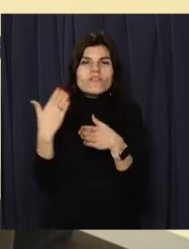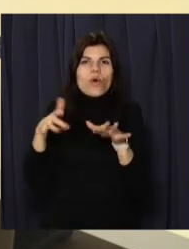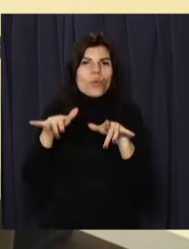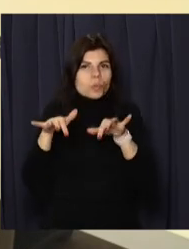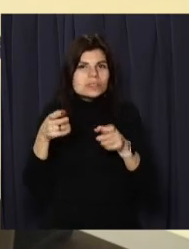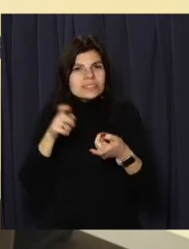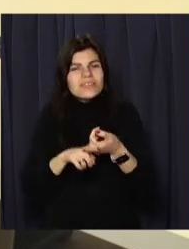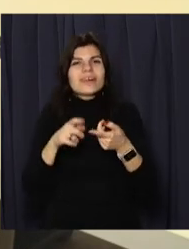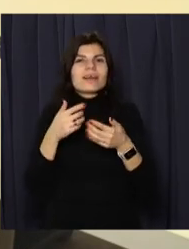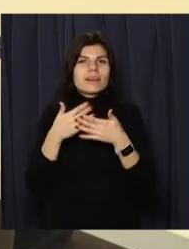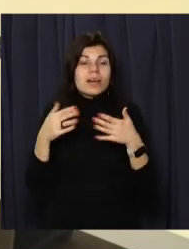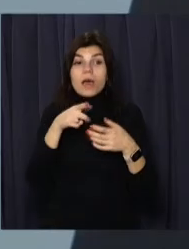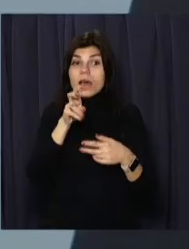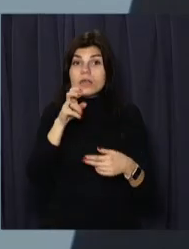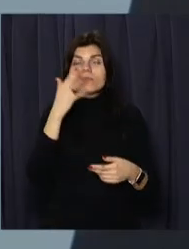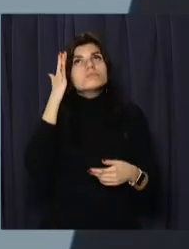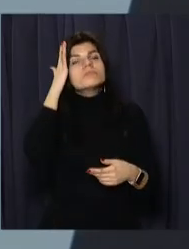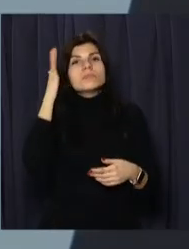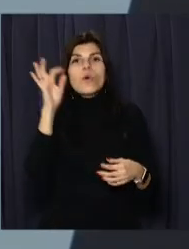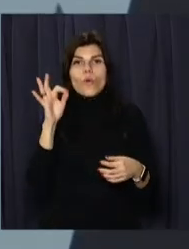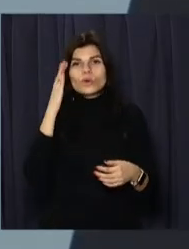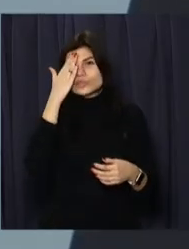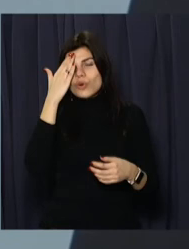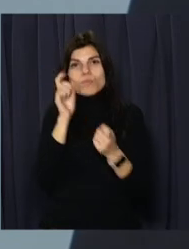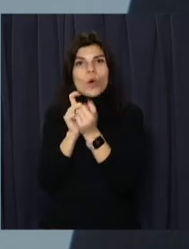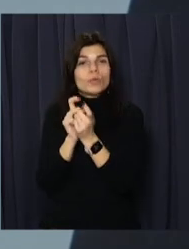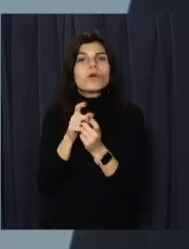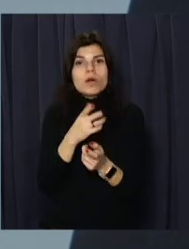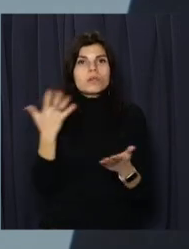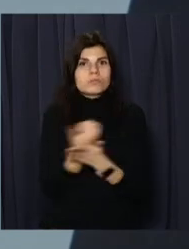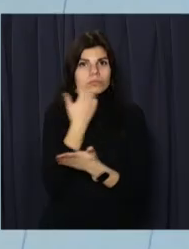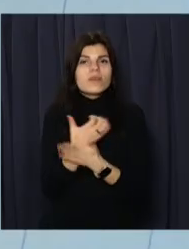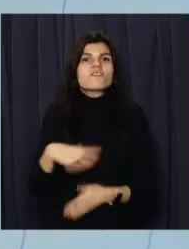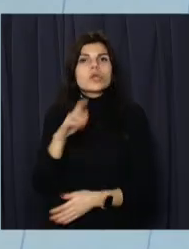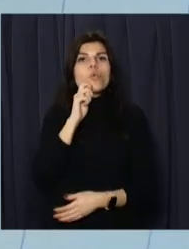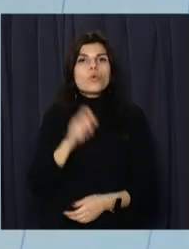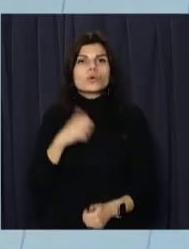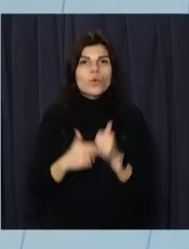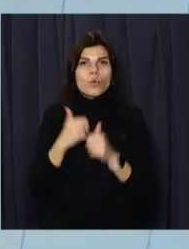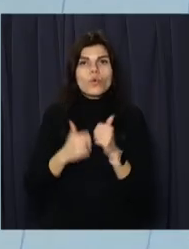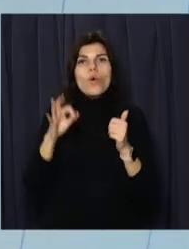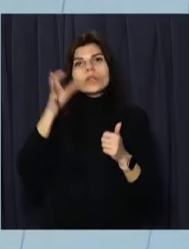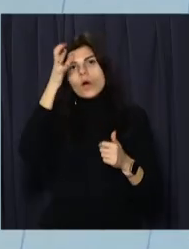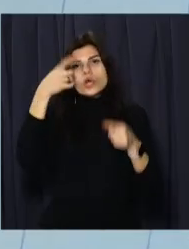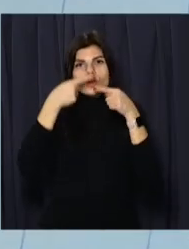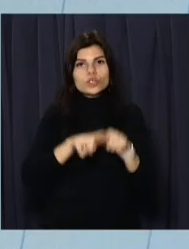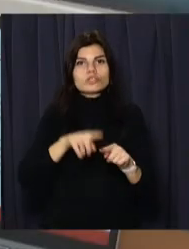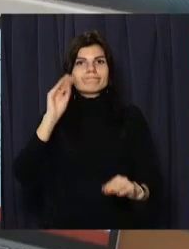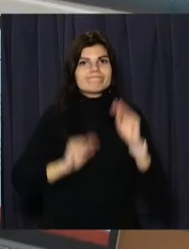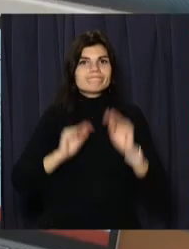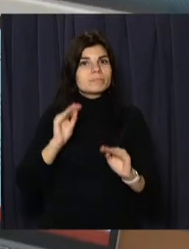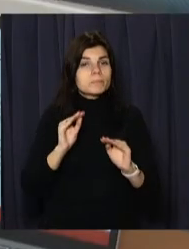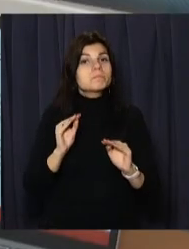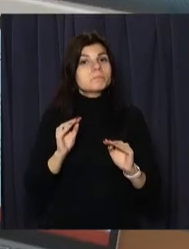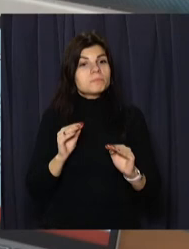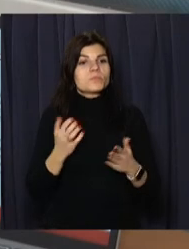своїм комплексом протидійсну за кермом, молодий розробник неодноразово здобував перемогу на всеукраїнських конкурсах з науково-технічної творчості.